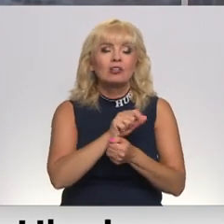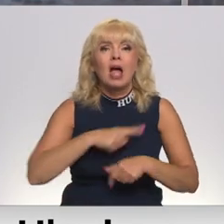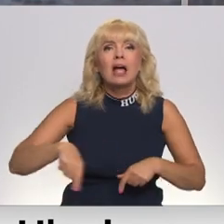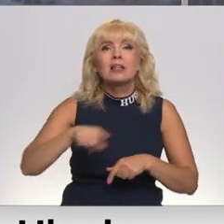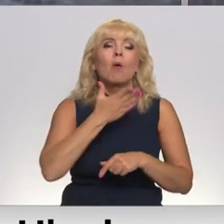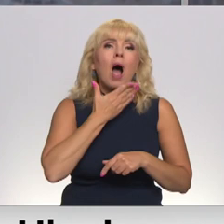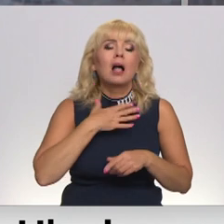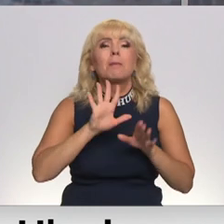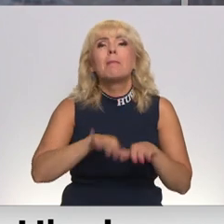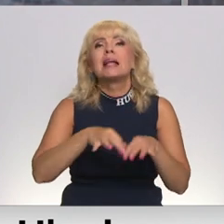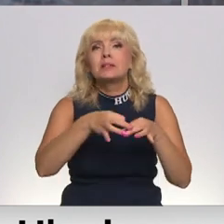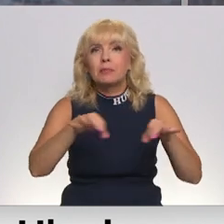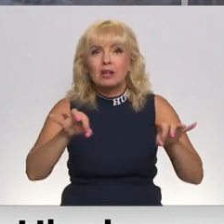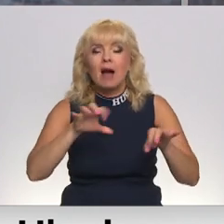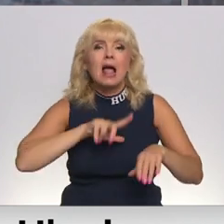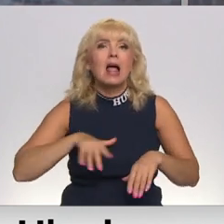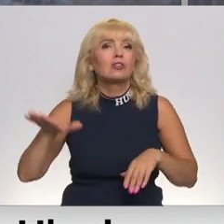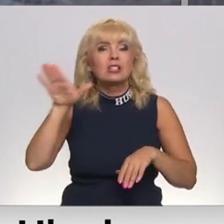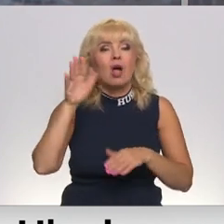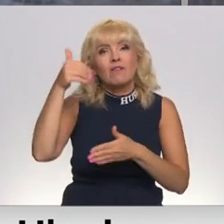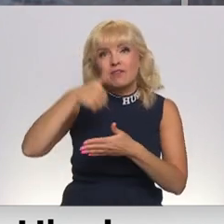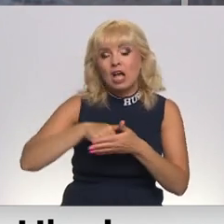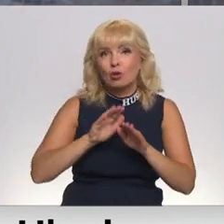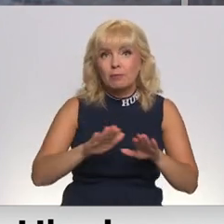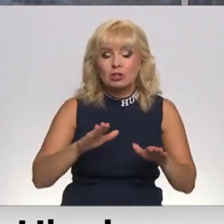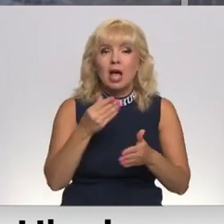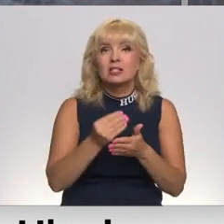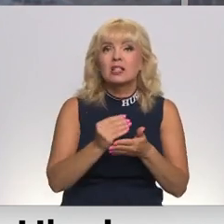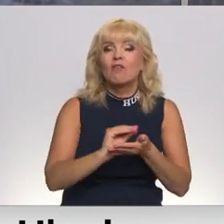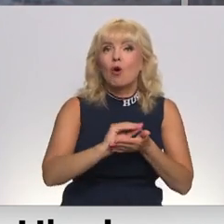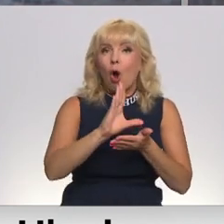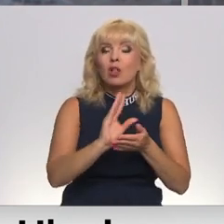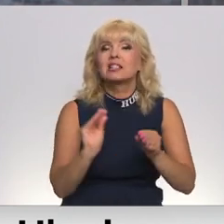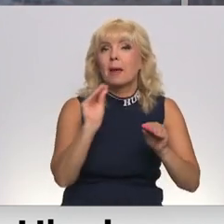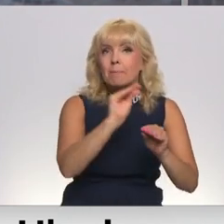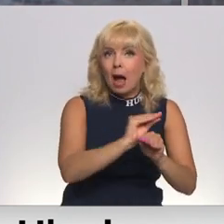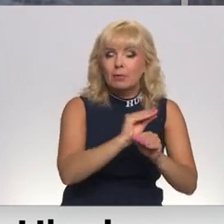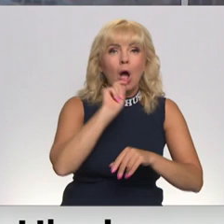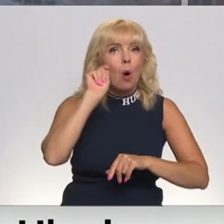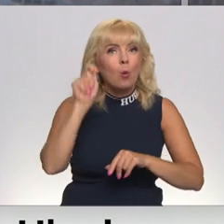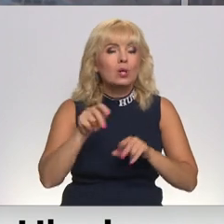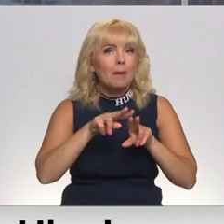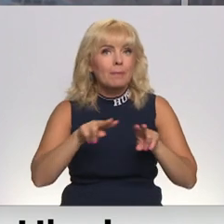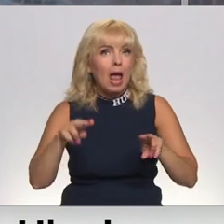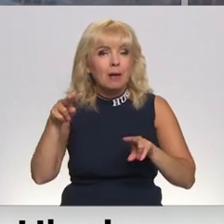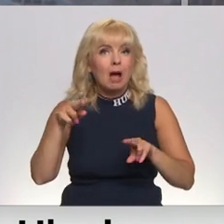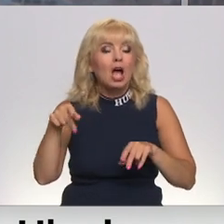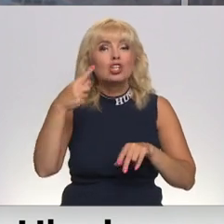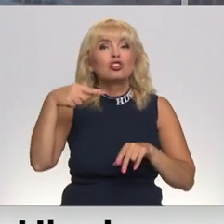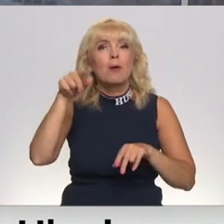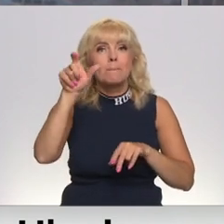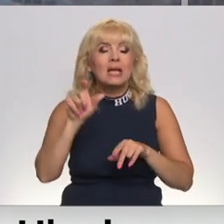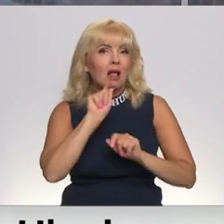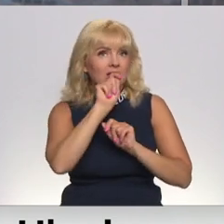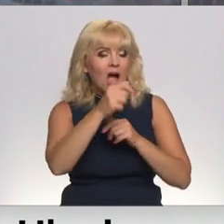algas pēc brīvības. Latvijas Nacionālais vēstures muzejs savu kolekciju šodien papildinājis. Ar Ukrainas premjera Denisa Šmigala